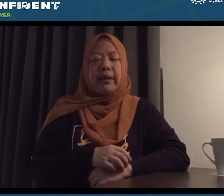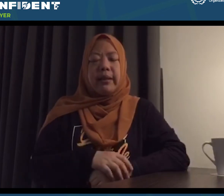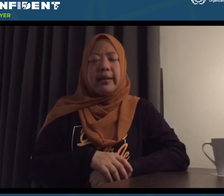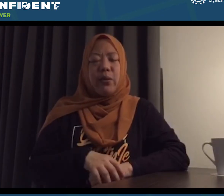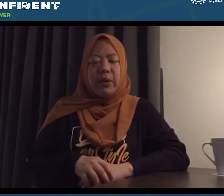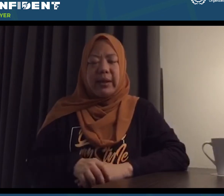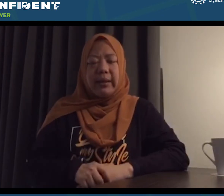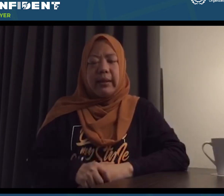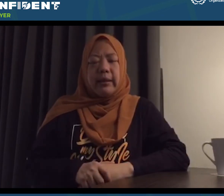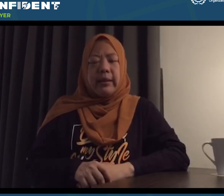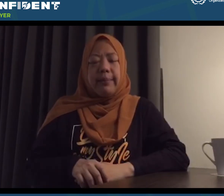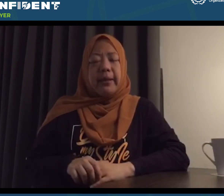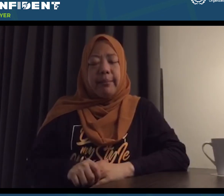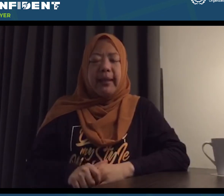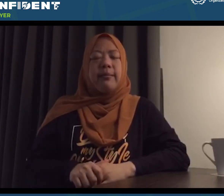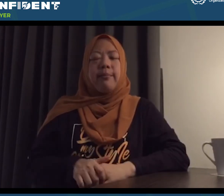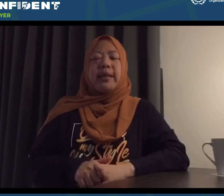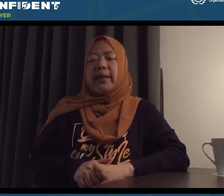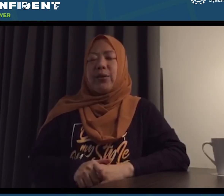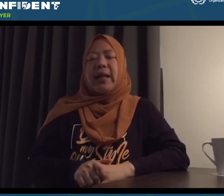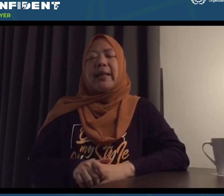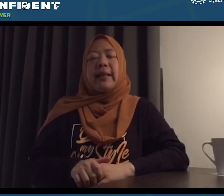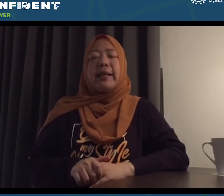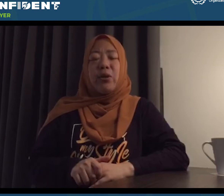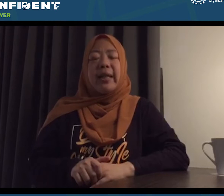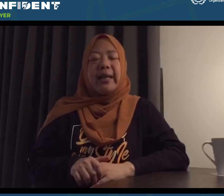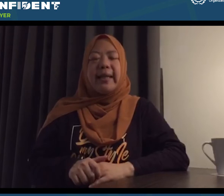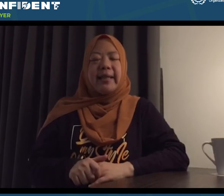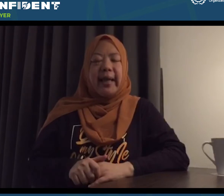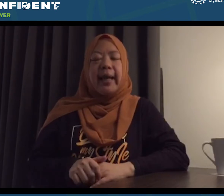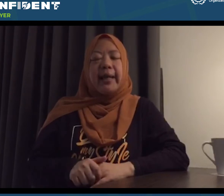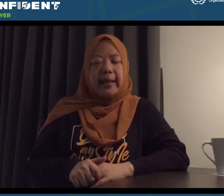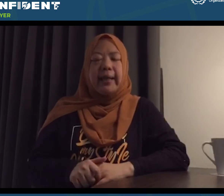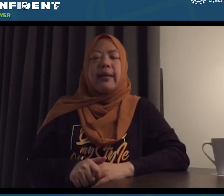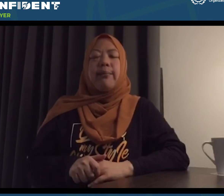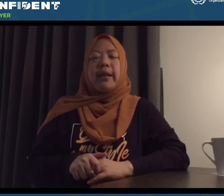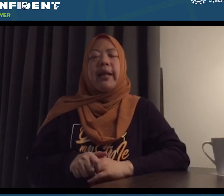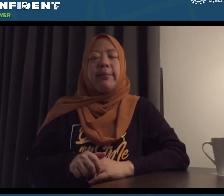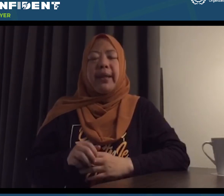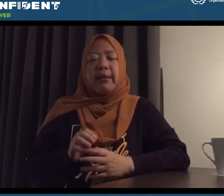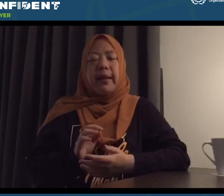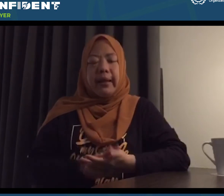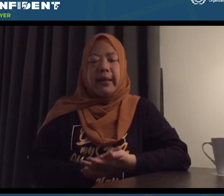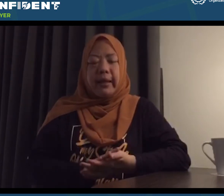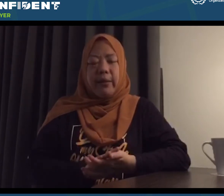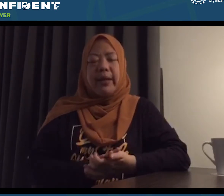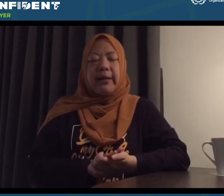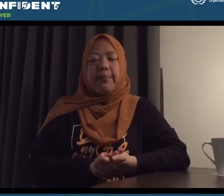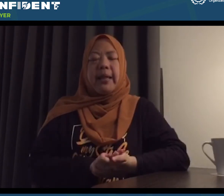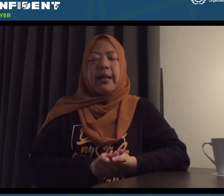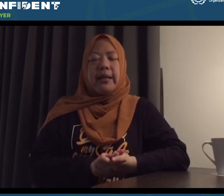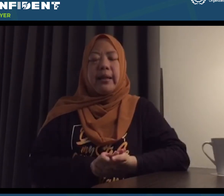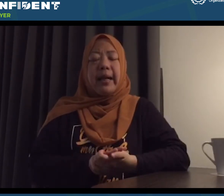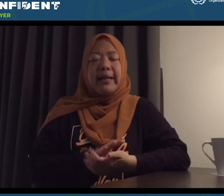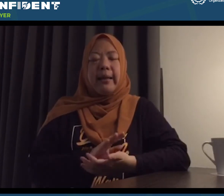di Human Resource Department, bisa disosialisasikan lagi mengenai penerimaan karyawan